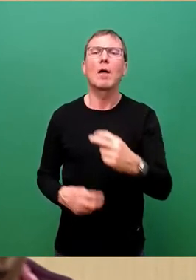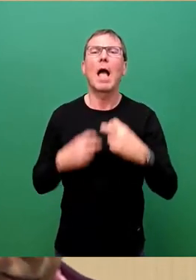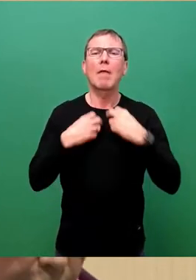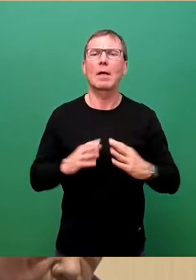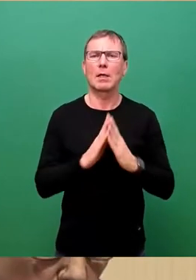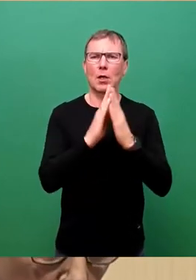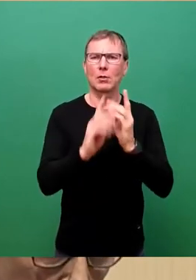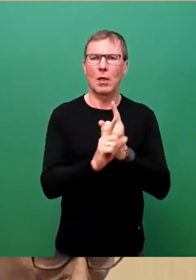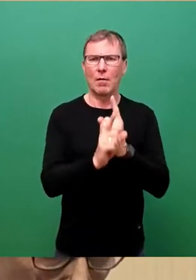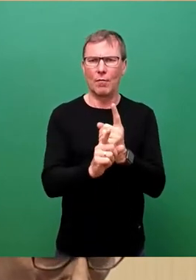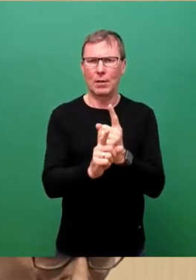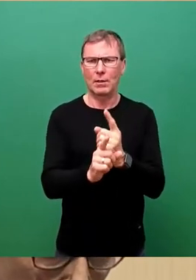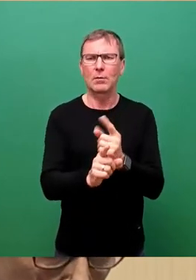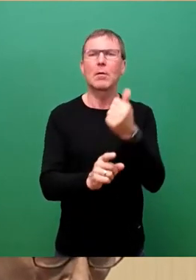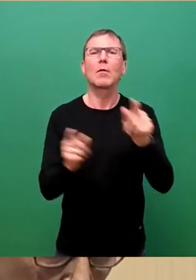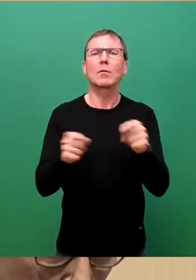ein kleines Video.